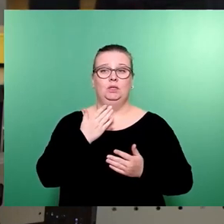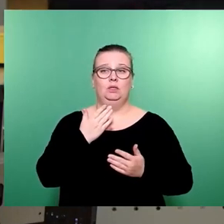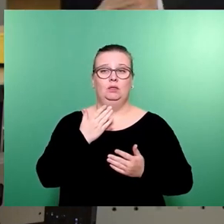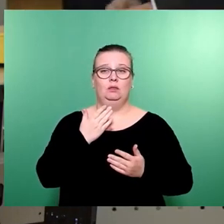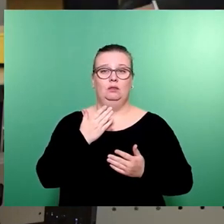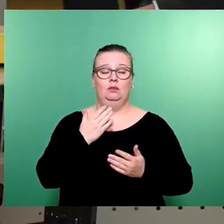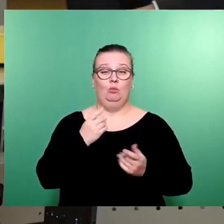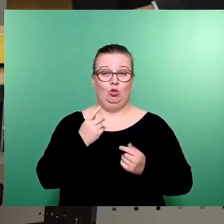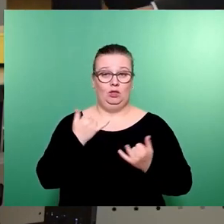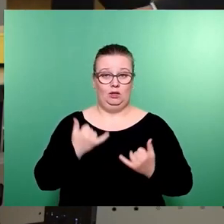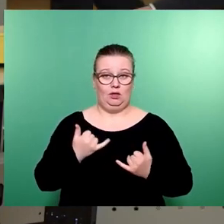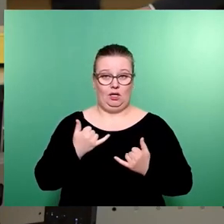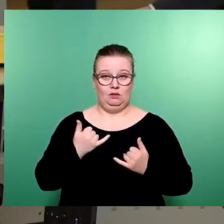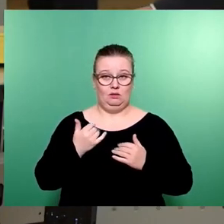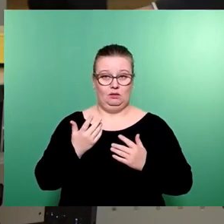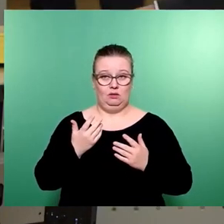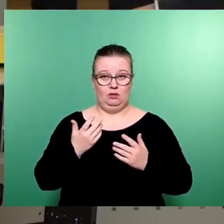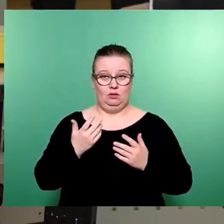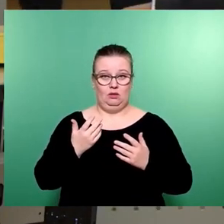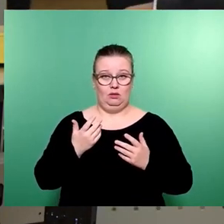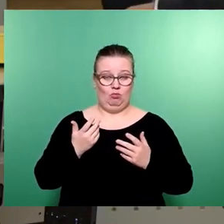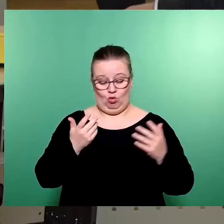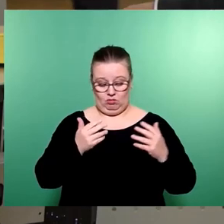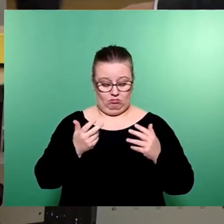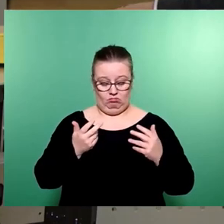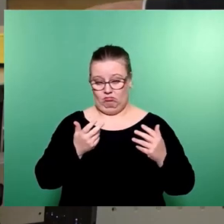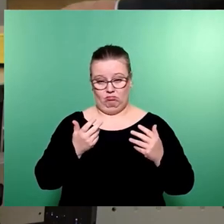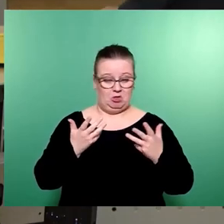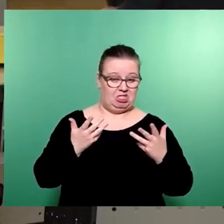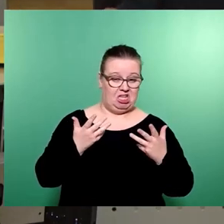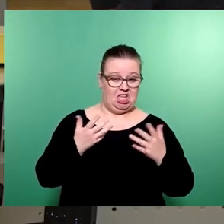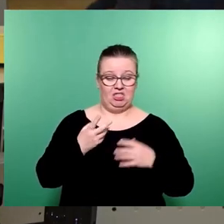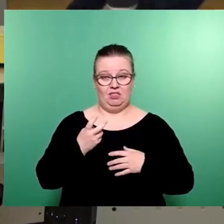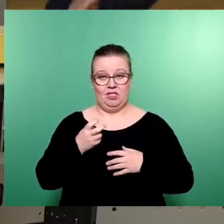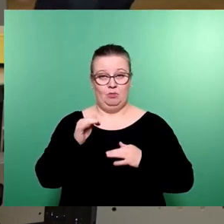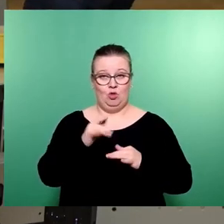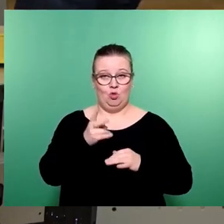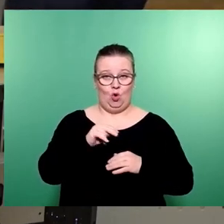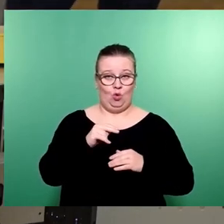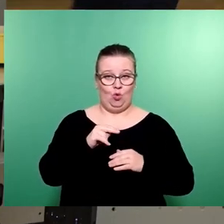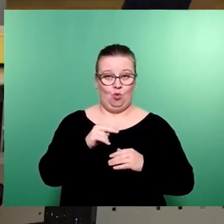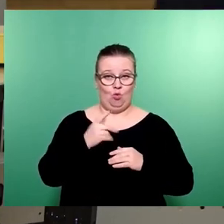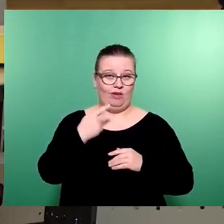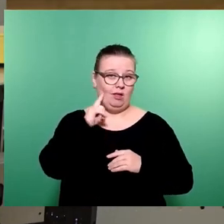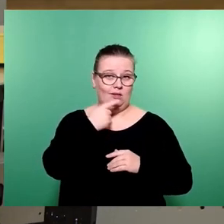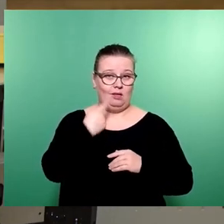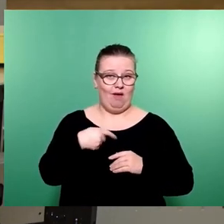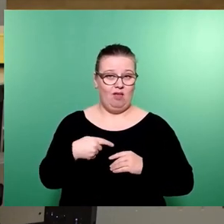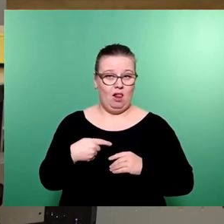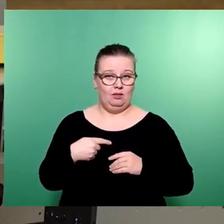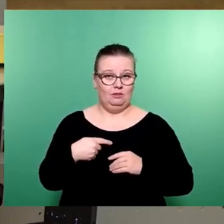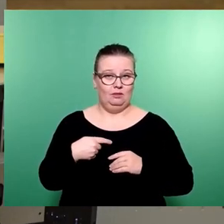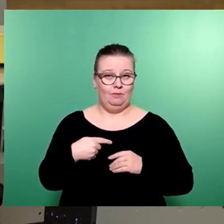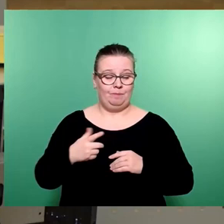erklägliche Euro- Anzahl, 10, 20 Millionen bald, die pro Jahr fehlen, die wir sozusagen